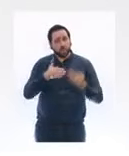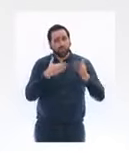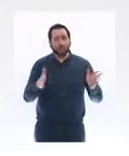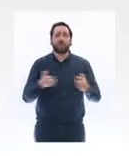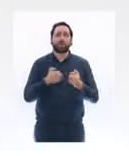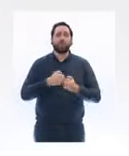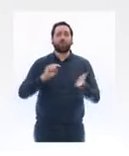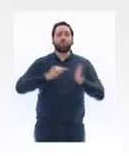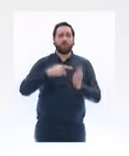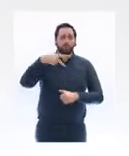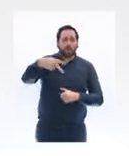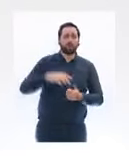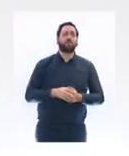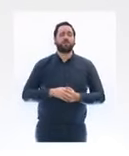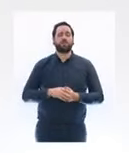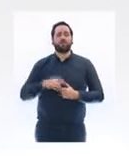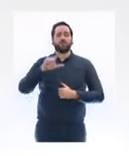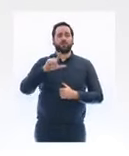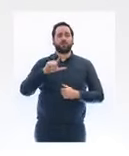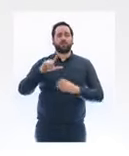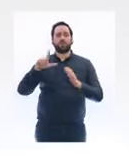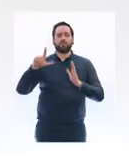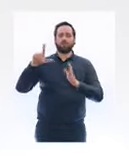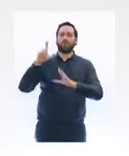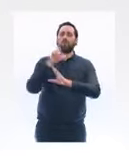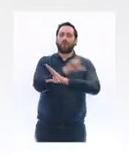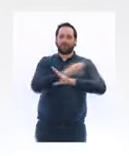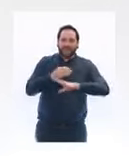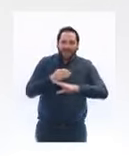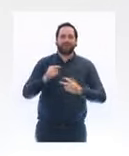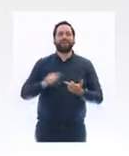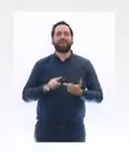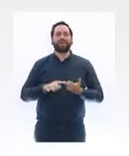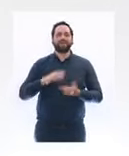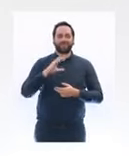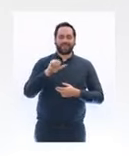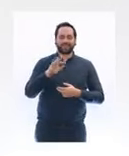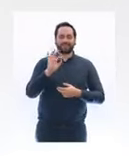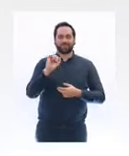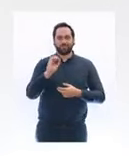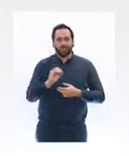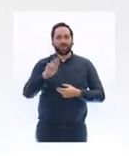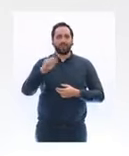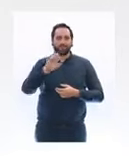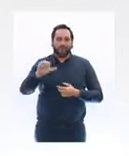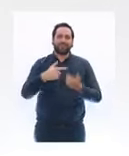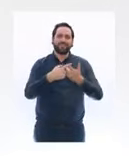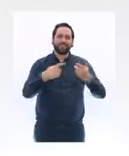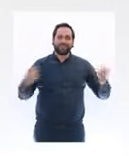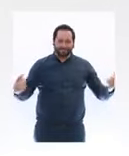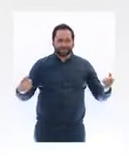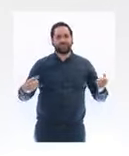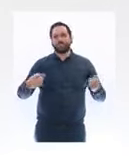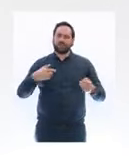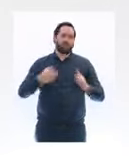Conforama, tous ces dispositifs et tous ces magasins resteront ouverts pour que le BTP puisse fonctionner. J